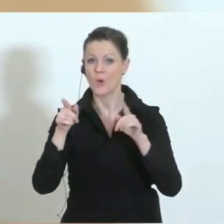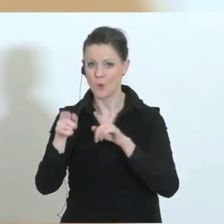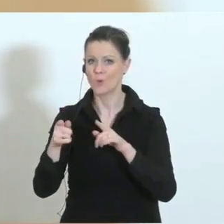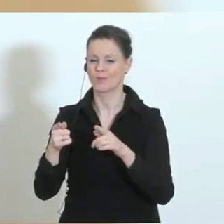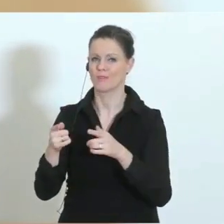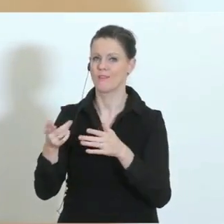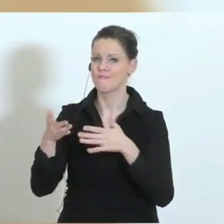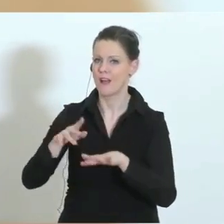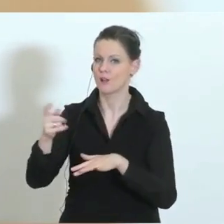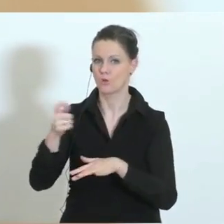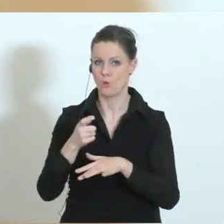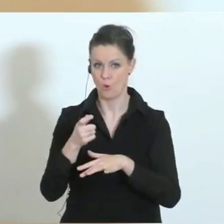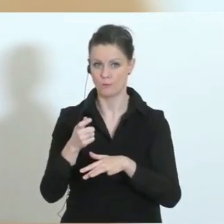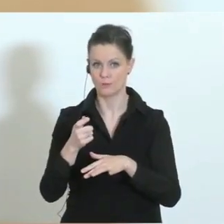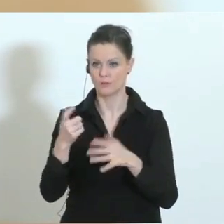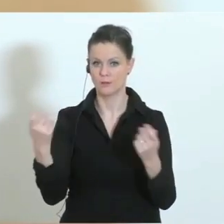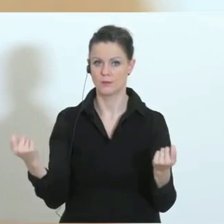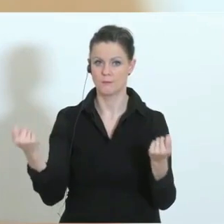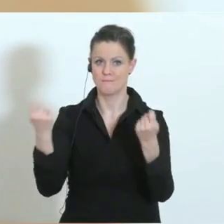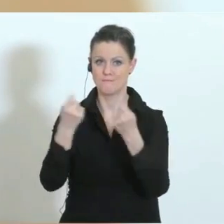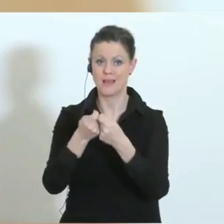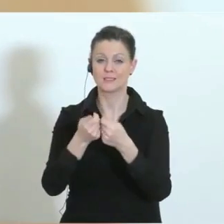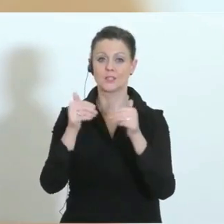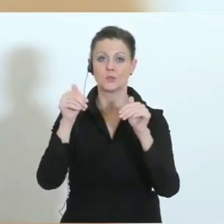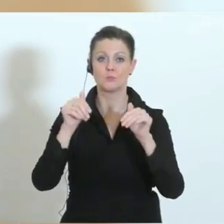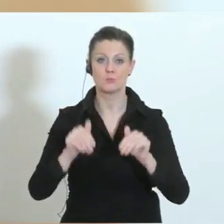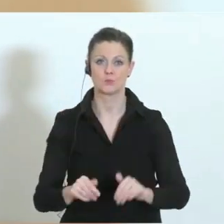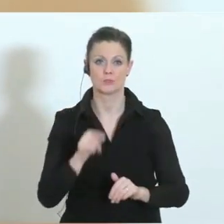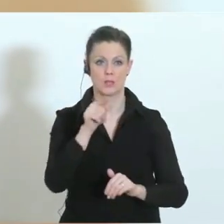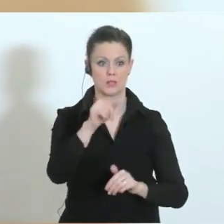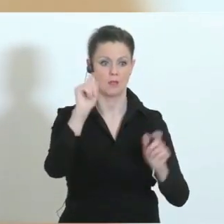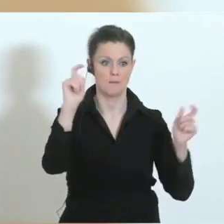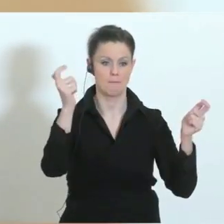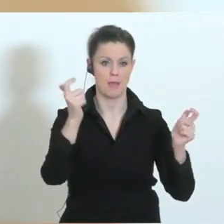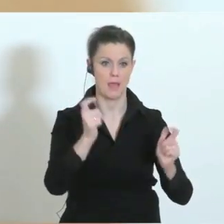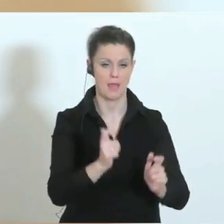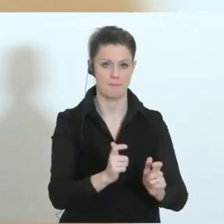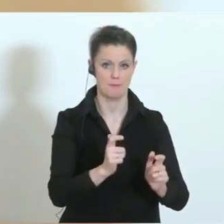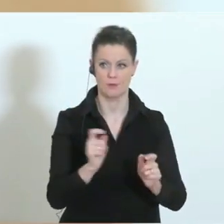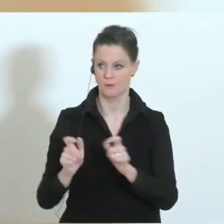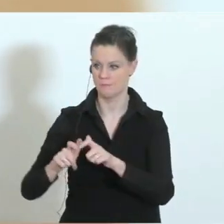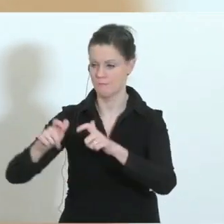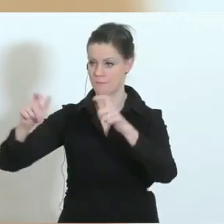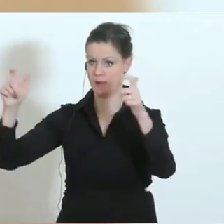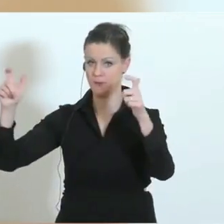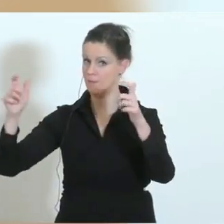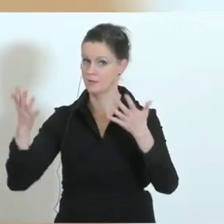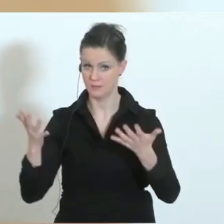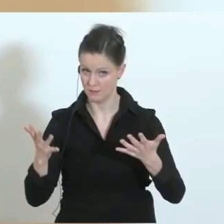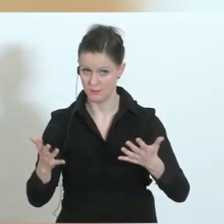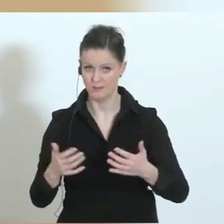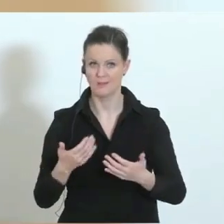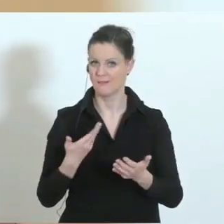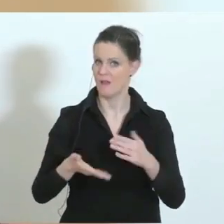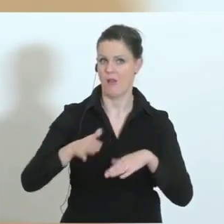Potenzial groß genug bleiben und darf sich nicht durch Erkrankungen reduzieren. Je reduzierter es wird, je kleiner es wird, desto